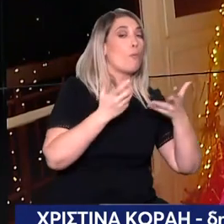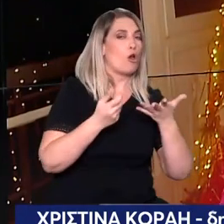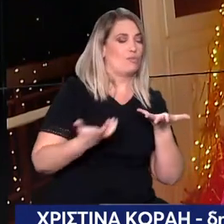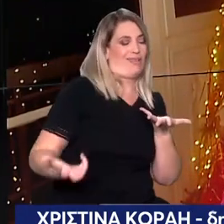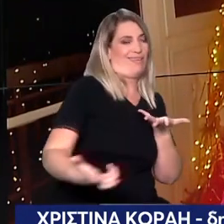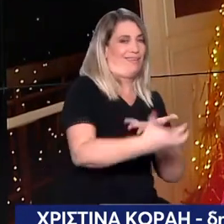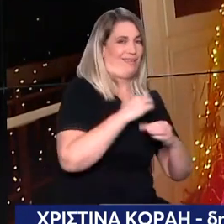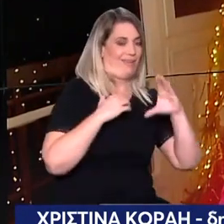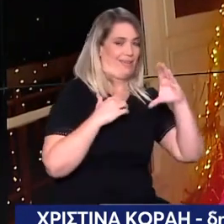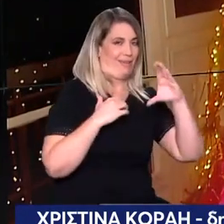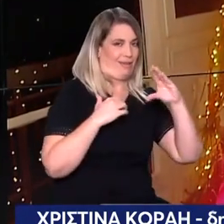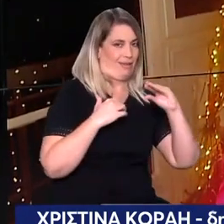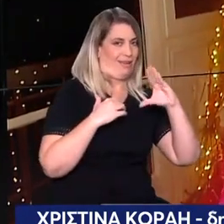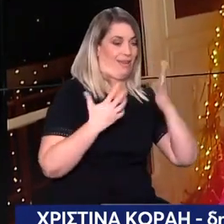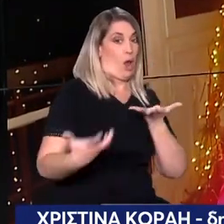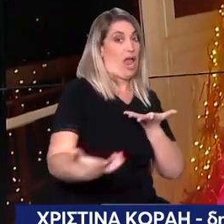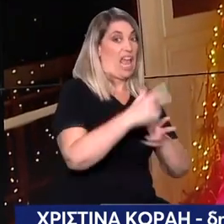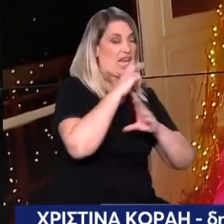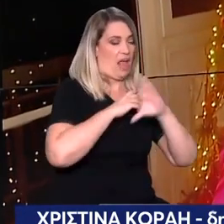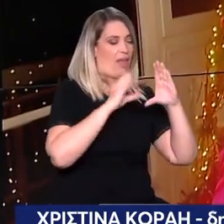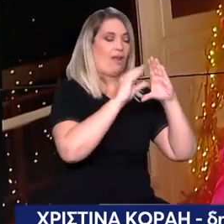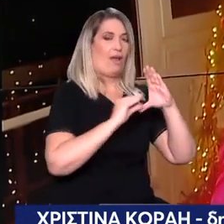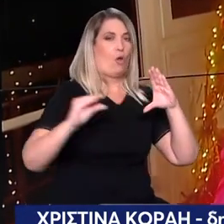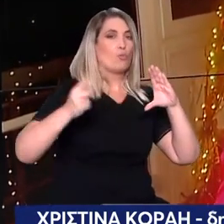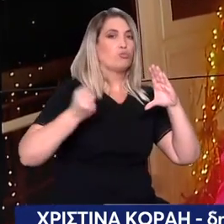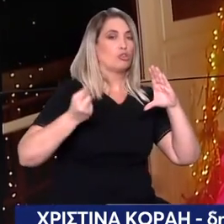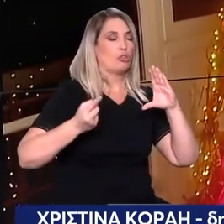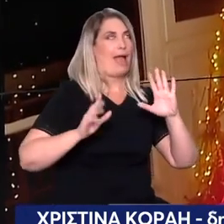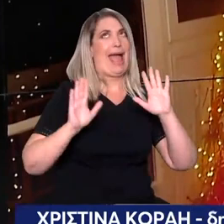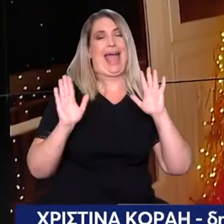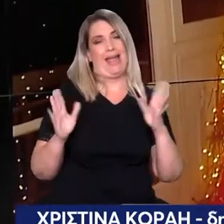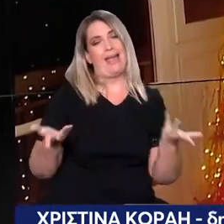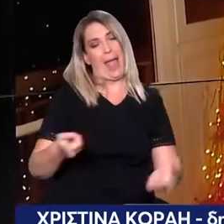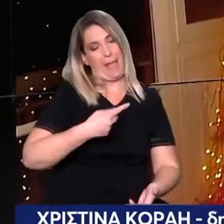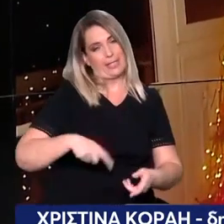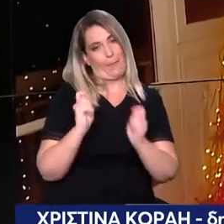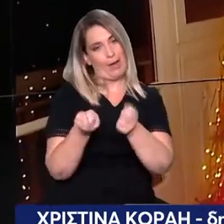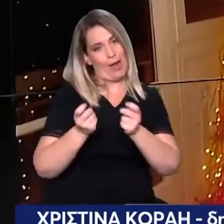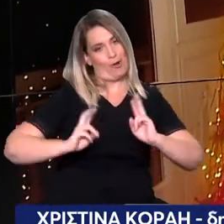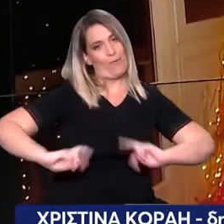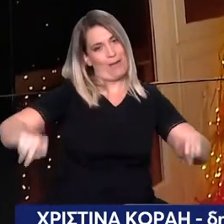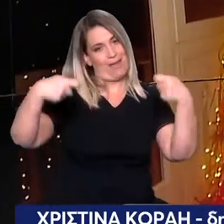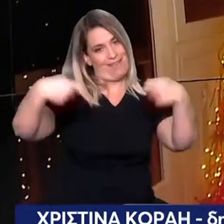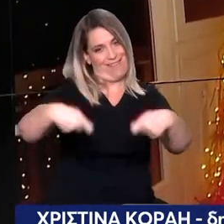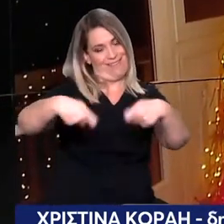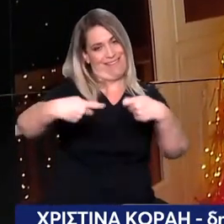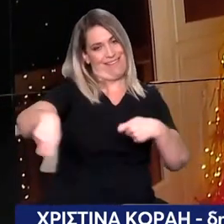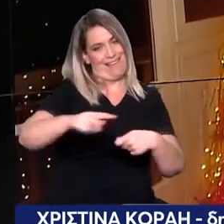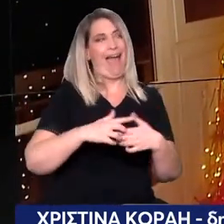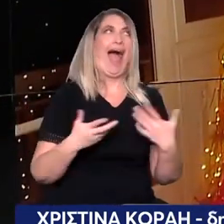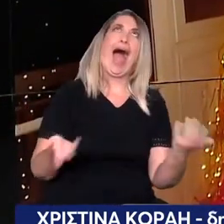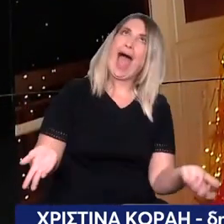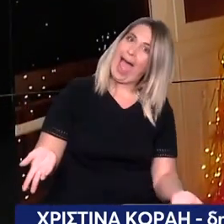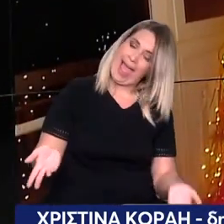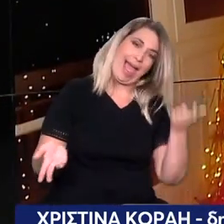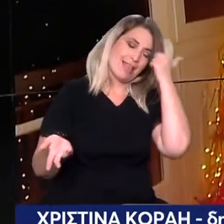δεν είναι ίδιος κάθε χρόνο αλλά και λίγο πάνω πάνω πάνω πάνω. Ανάλογα με το τι πληρώνουμε όλοι μας. Λοιπόν, αυτό είναι το ώρα βορτάς άρα όλα τα κόμματα έχουν